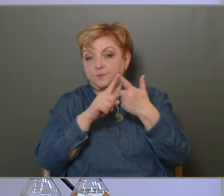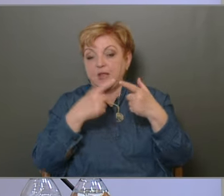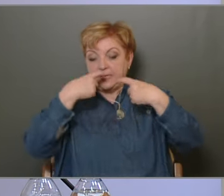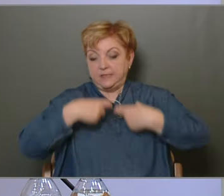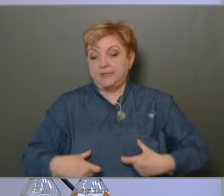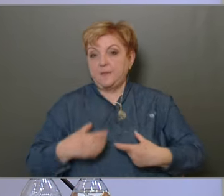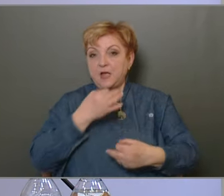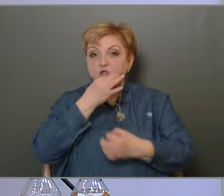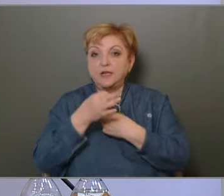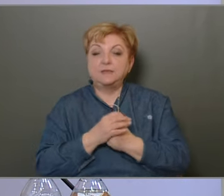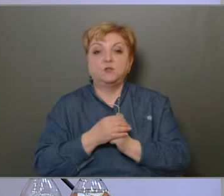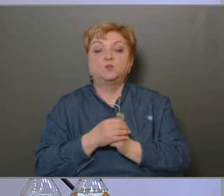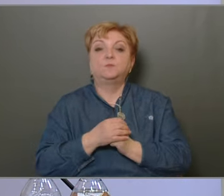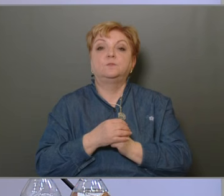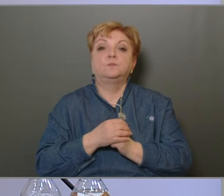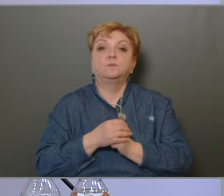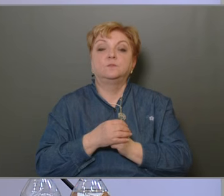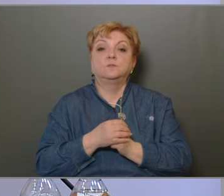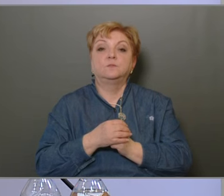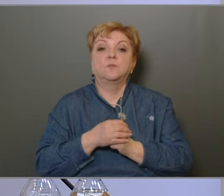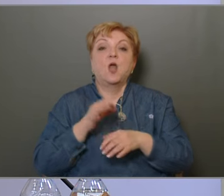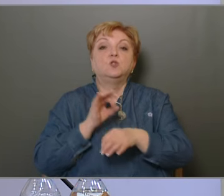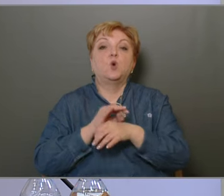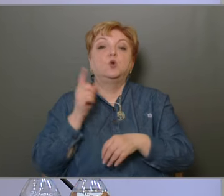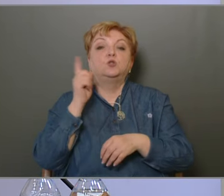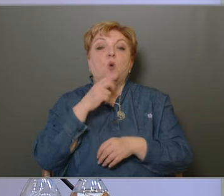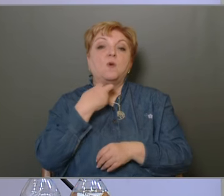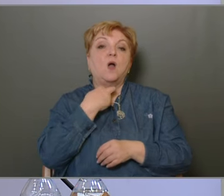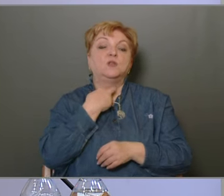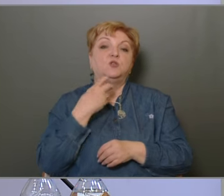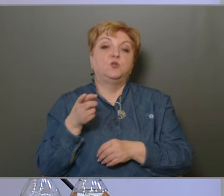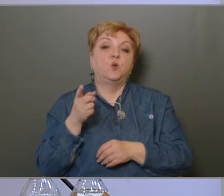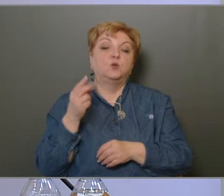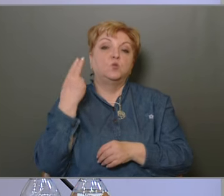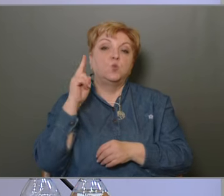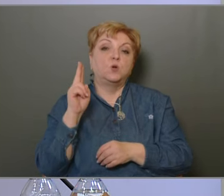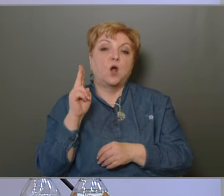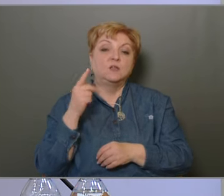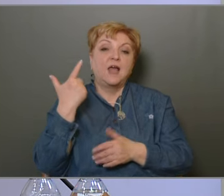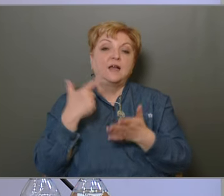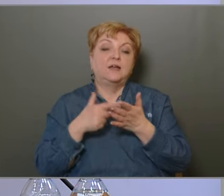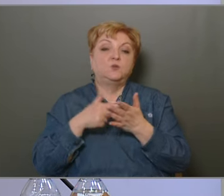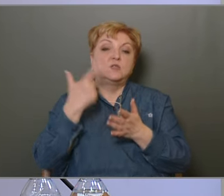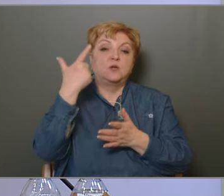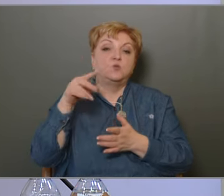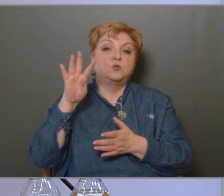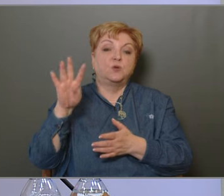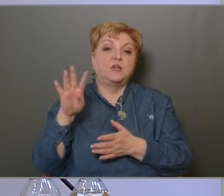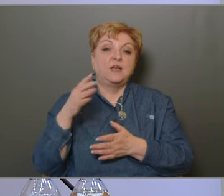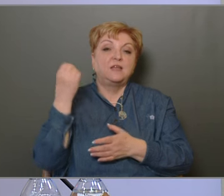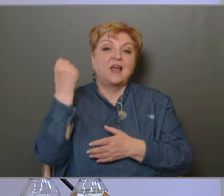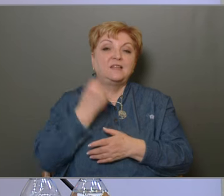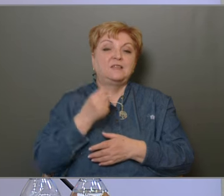személyes kérdés, hogy a dr. Tomka György urat 2024. december